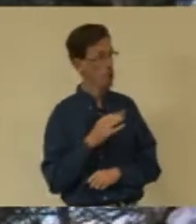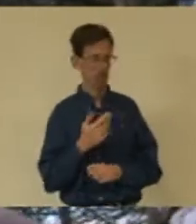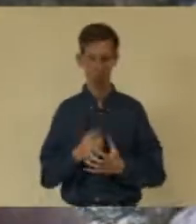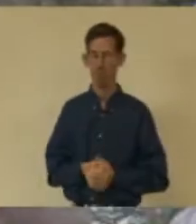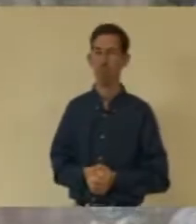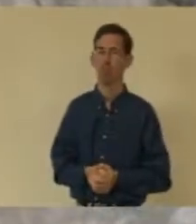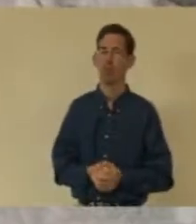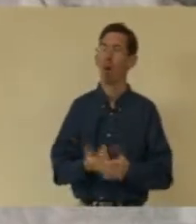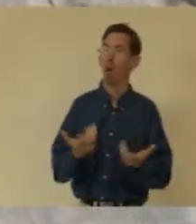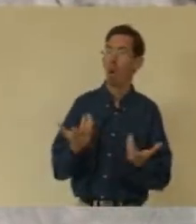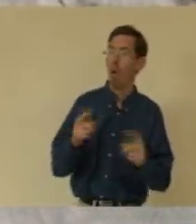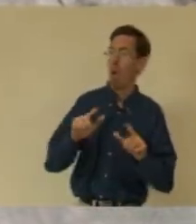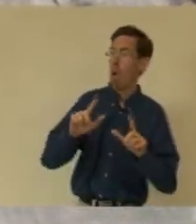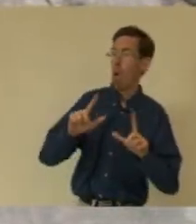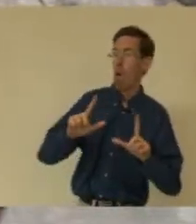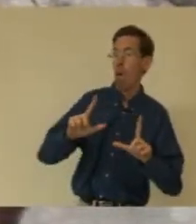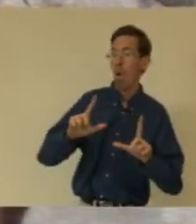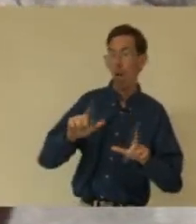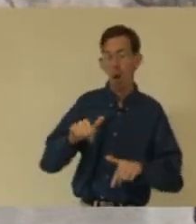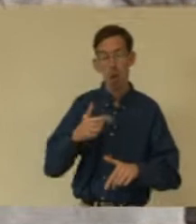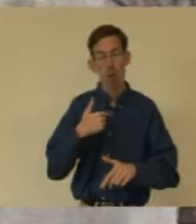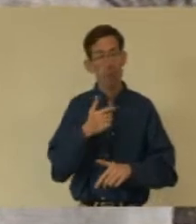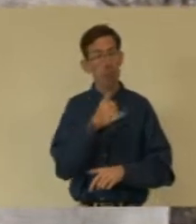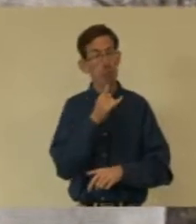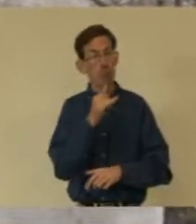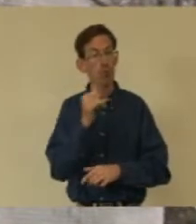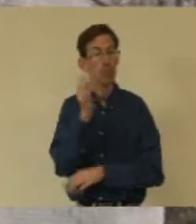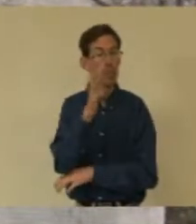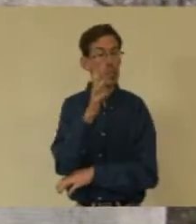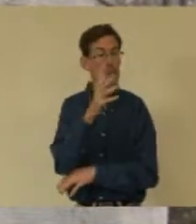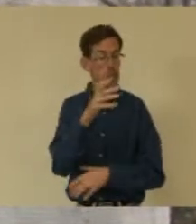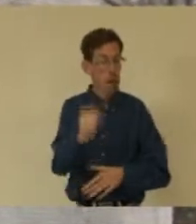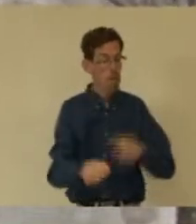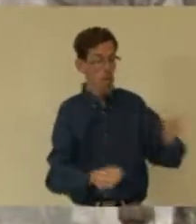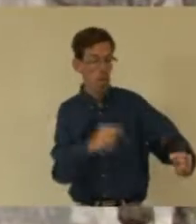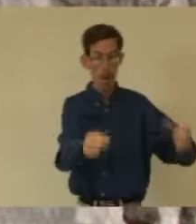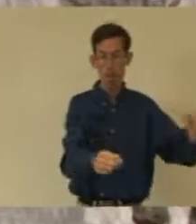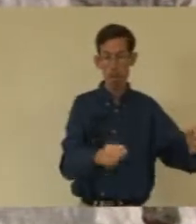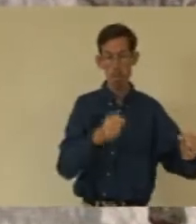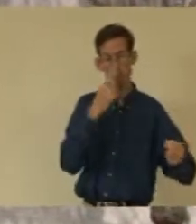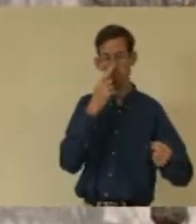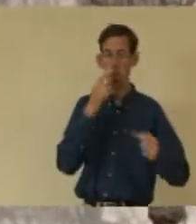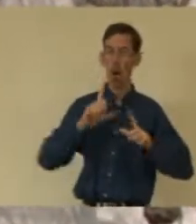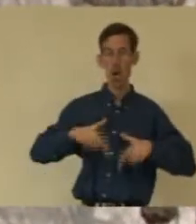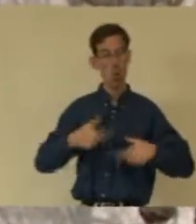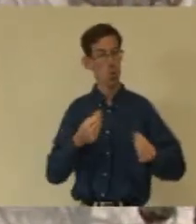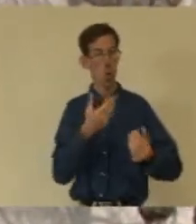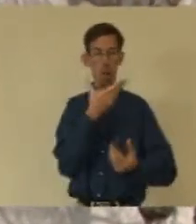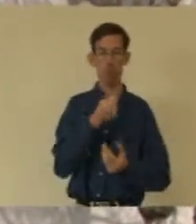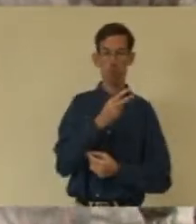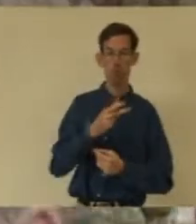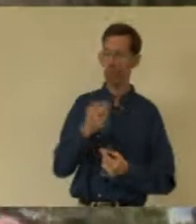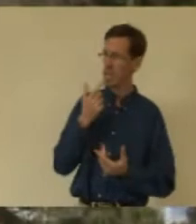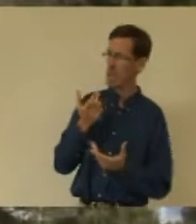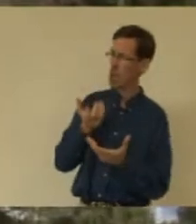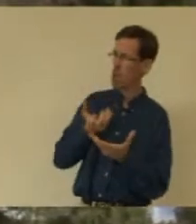ça te plaît, là ? Oui. Alors là, nous sommes en train de planter des arbustes pour embellir l